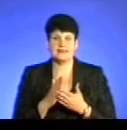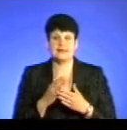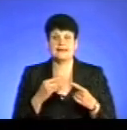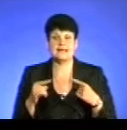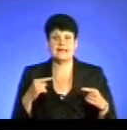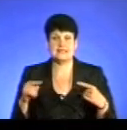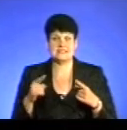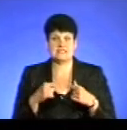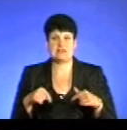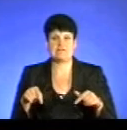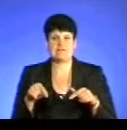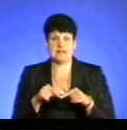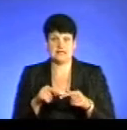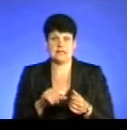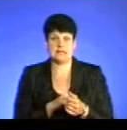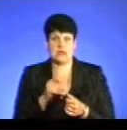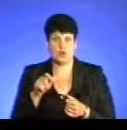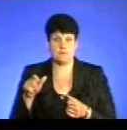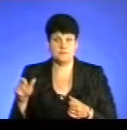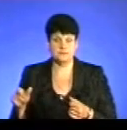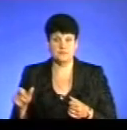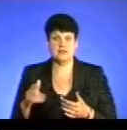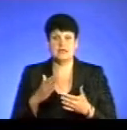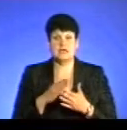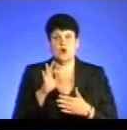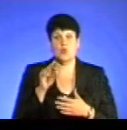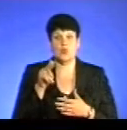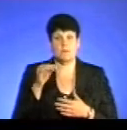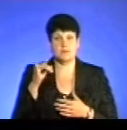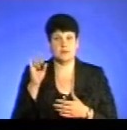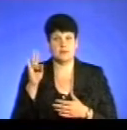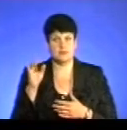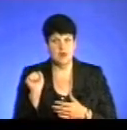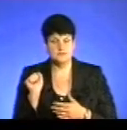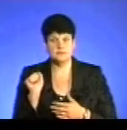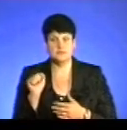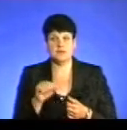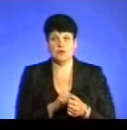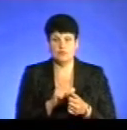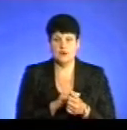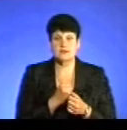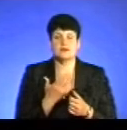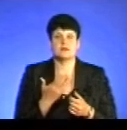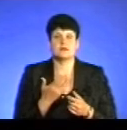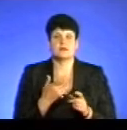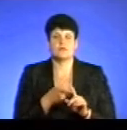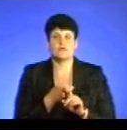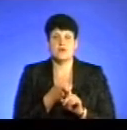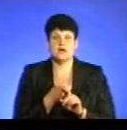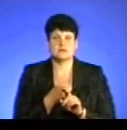різні види наркоманій. Серед них, значить, опійна наркоманія, наркоманія, яка викликана вживанням